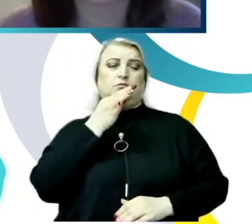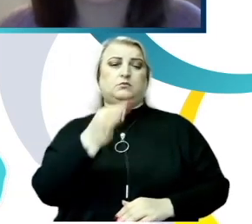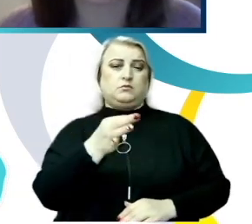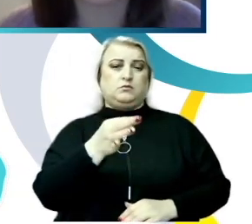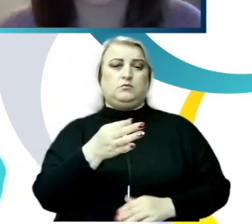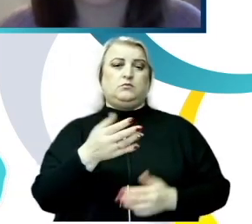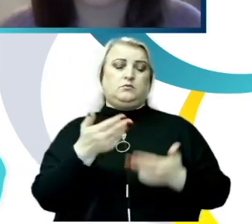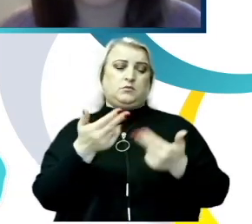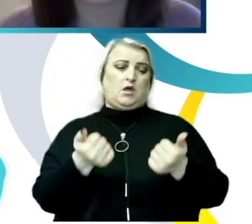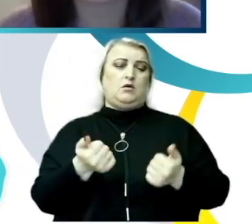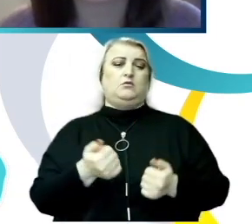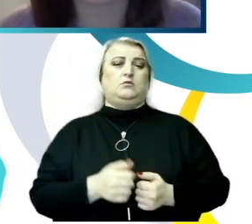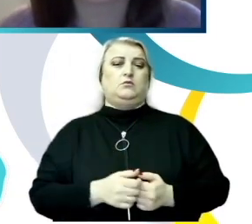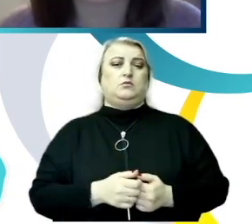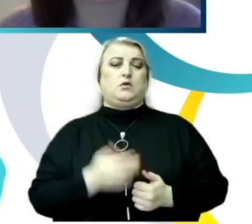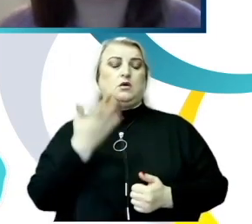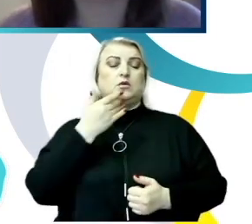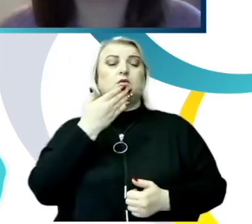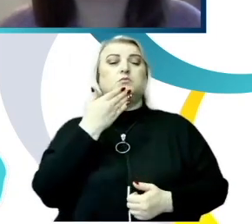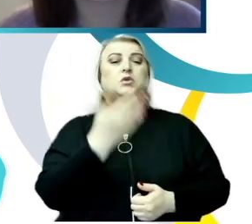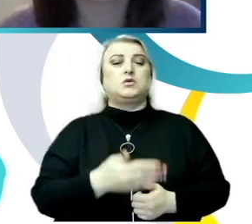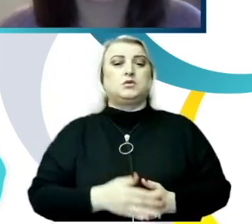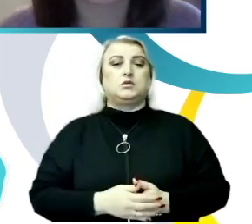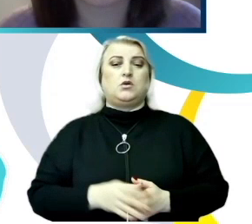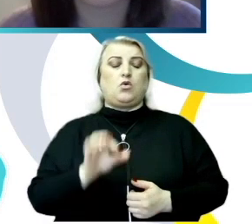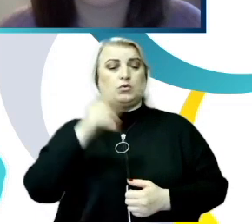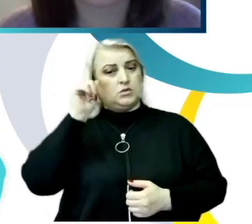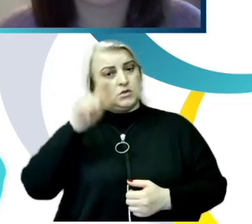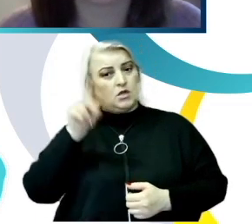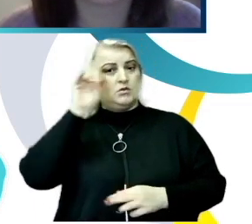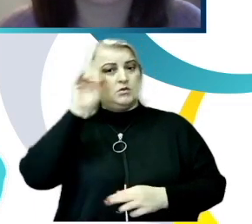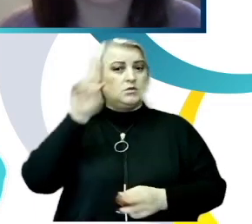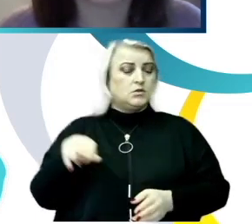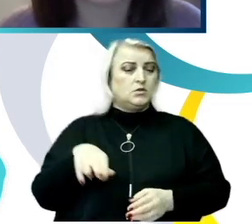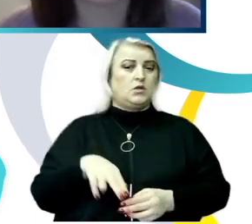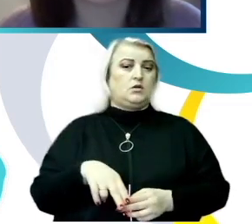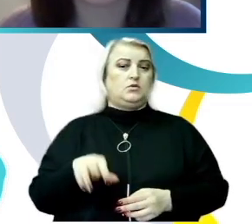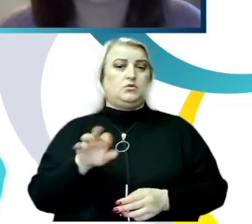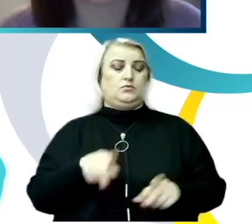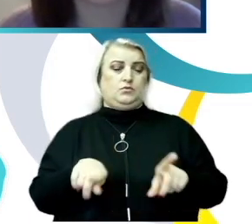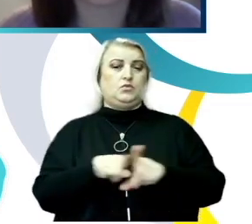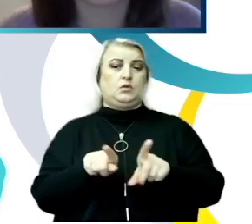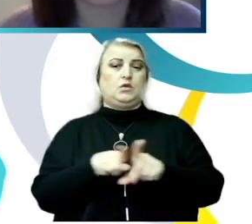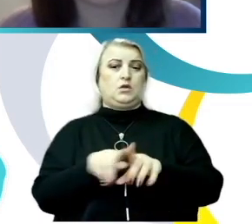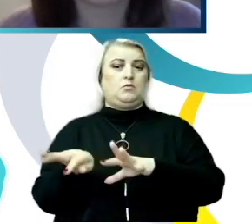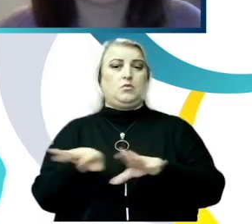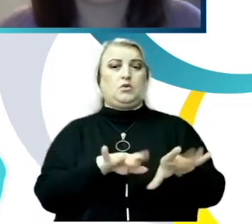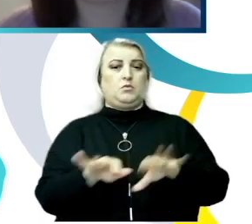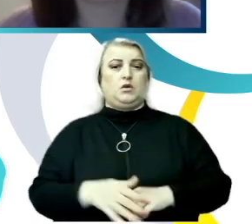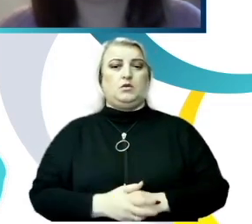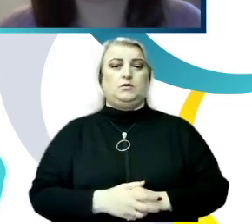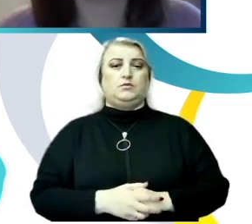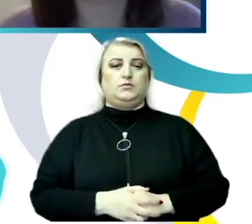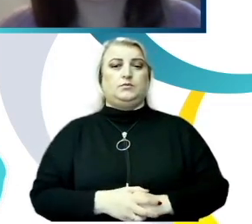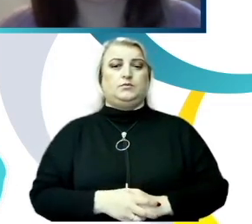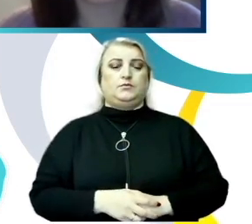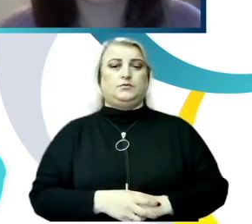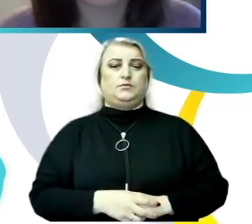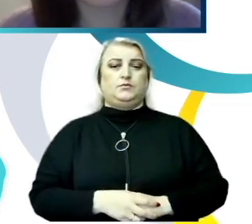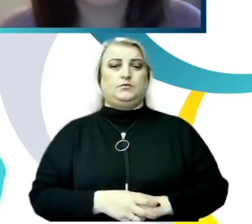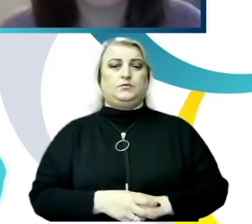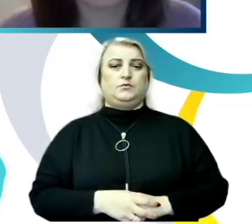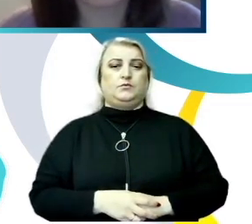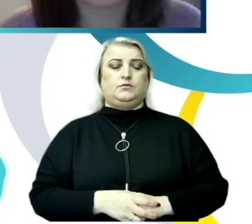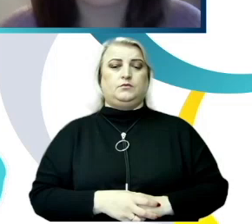au fost întrebați despre cunoașterea astfel de proceduri și astfel de măsuri. Am să